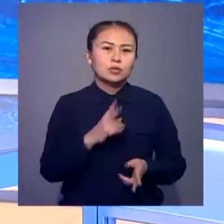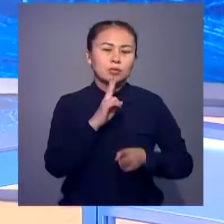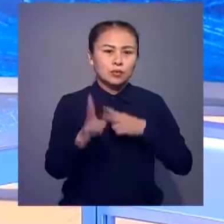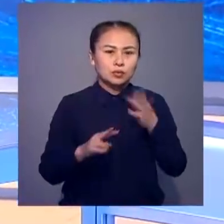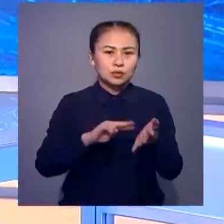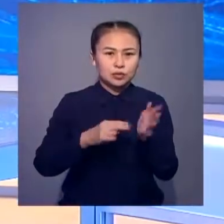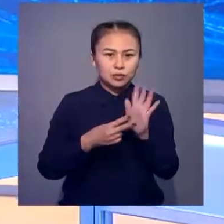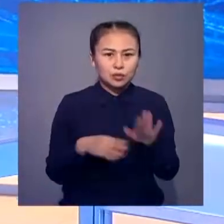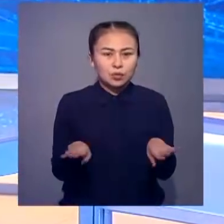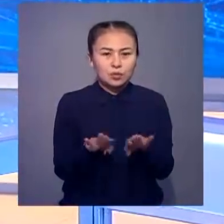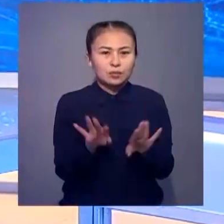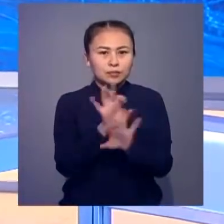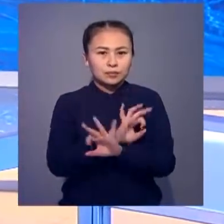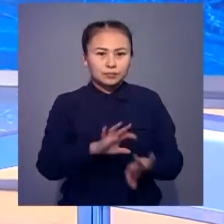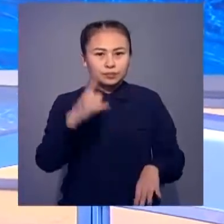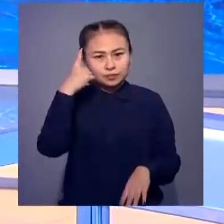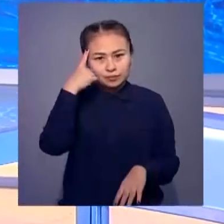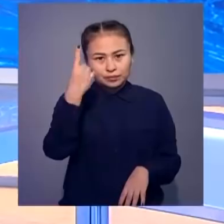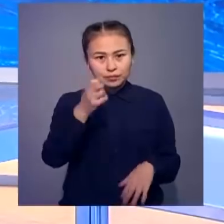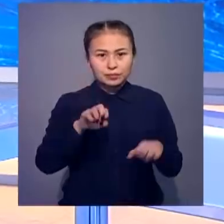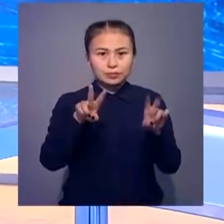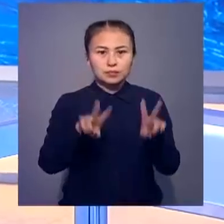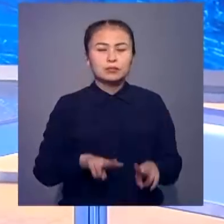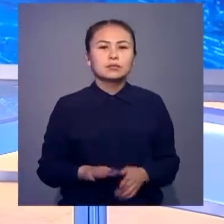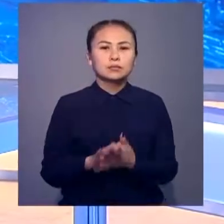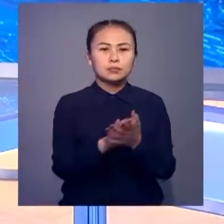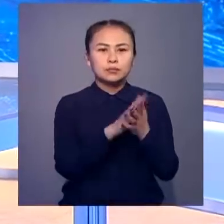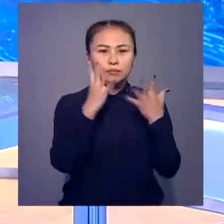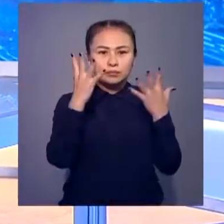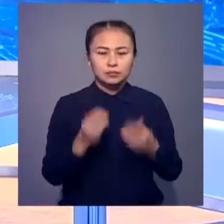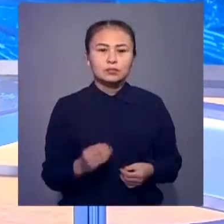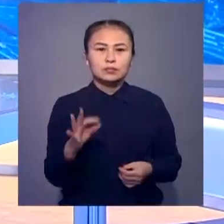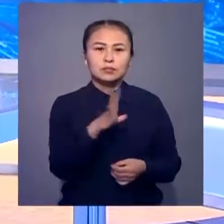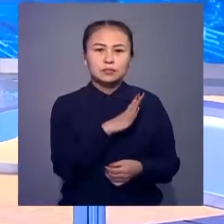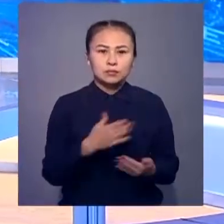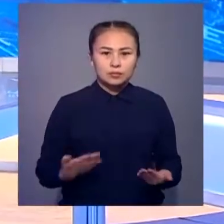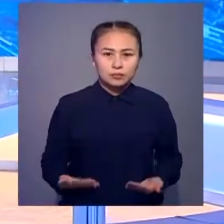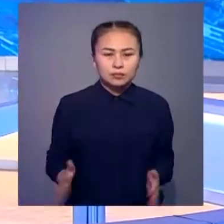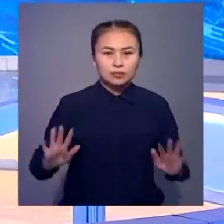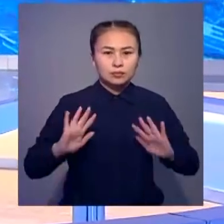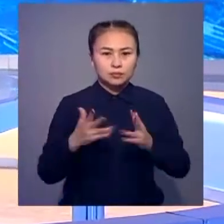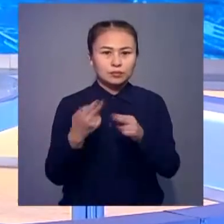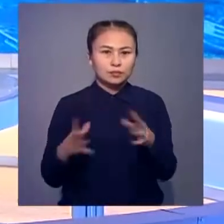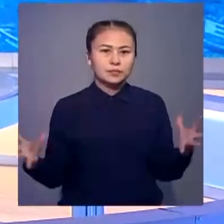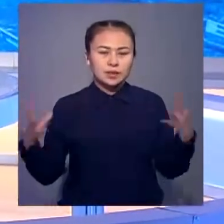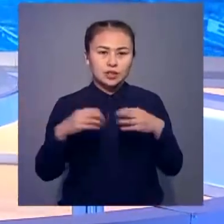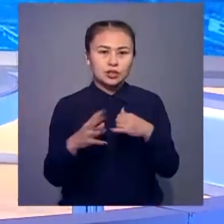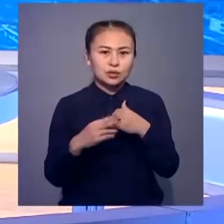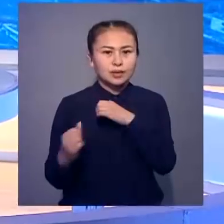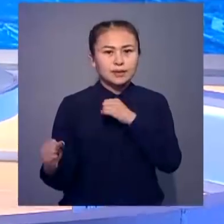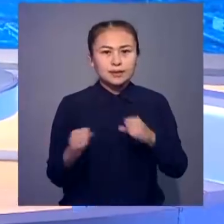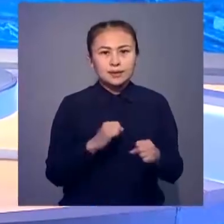кейін жобалаушы инженерлер осылай деп да бұл қағып отырым. Мамандар бейбіт күннің аманда мұндай жағдайға жол берілсе,